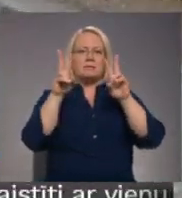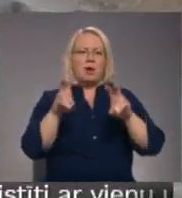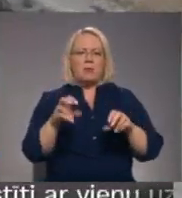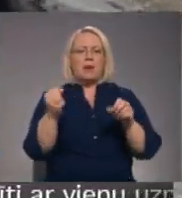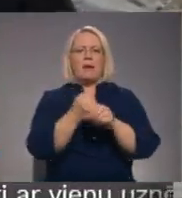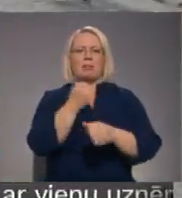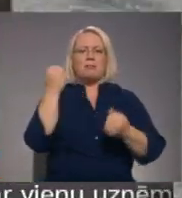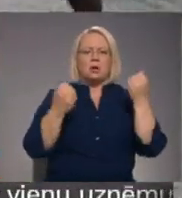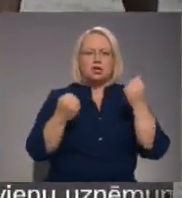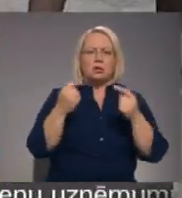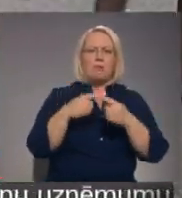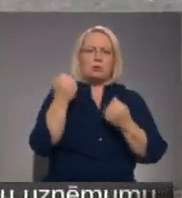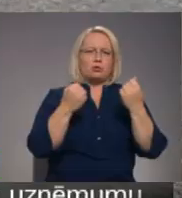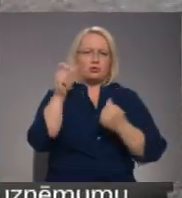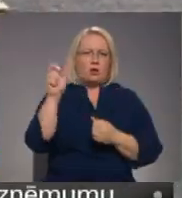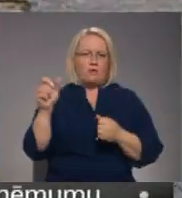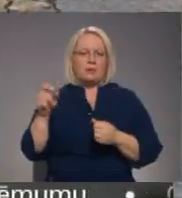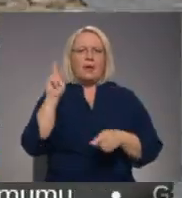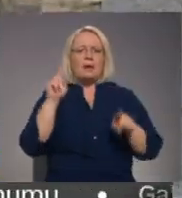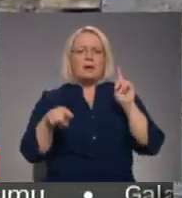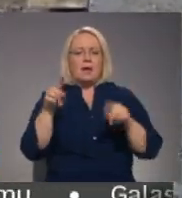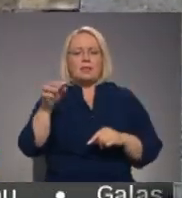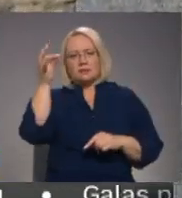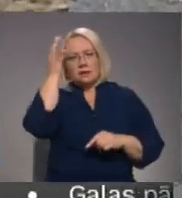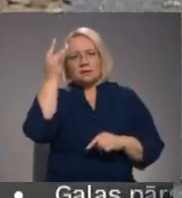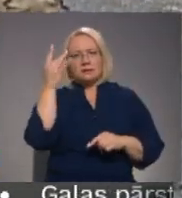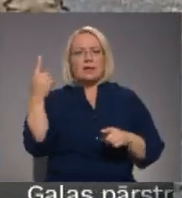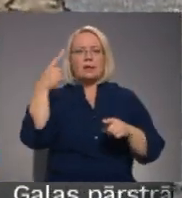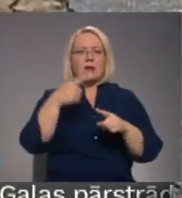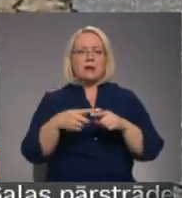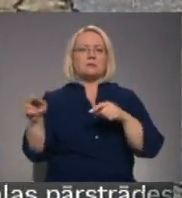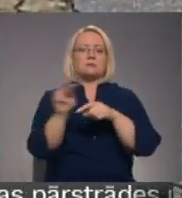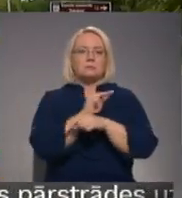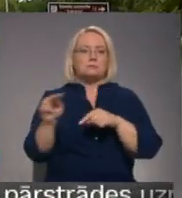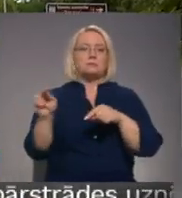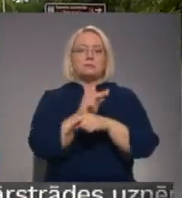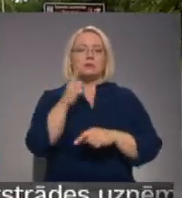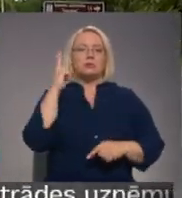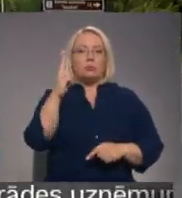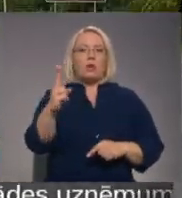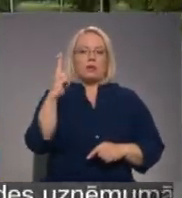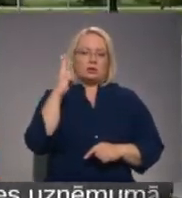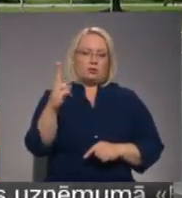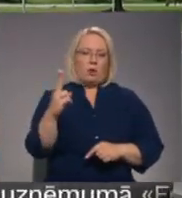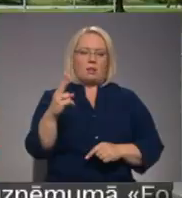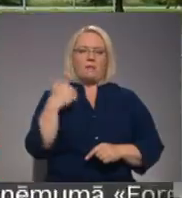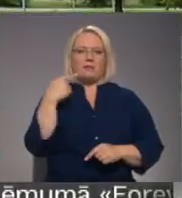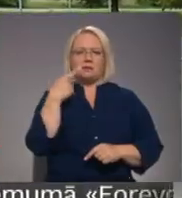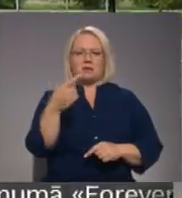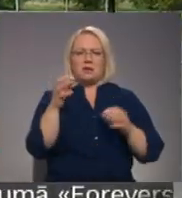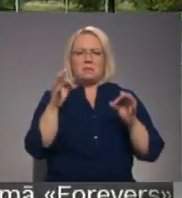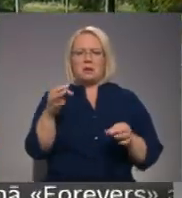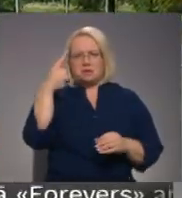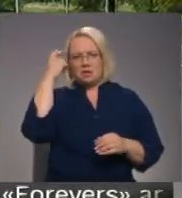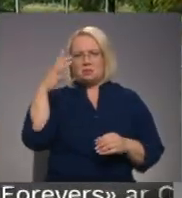spēkratiem, gan vadītājiem. Un tikai ar attaisu vairs atceras, cikreiz remontdarbi tiks solīti. Pareiz atceros, tie jau bija kaut kādi